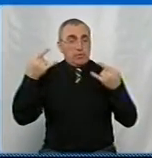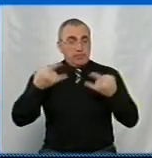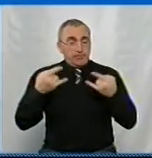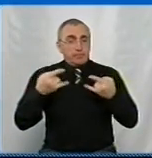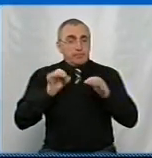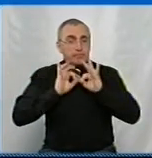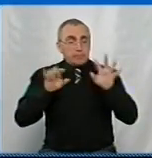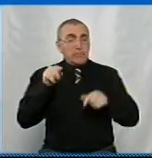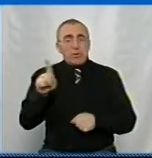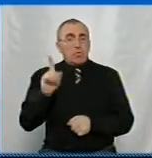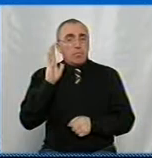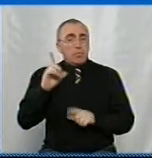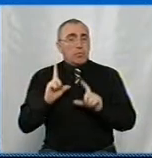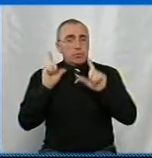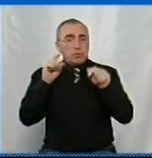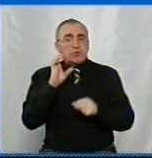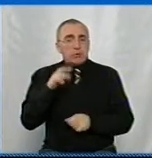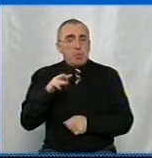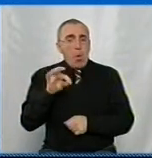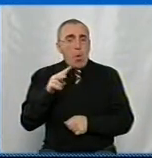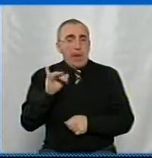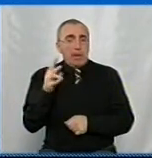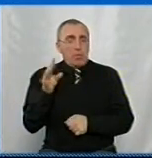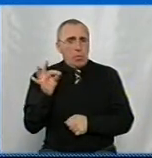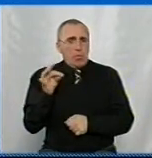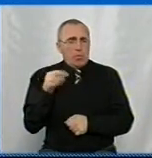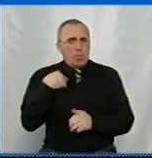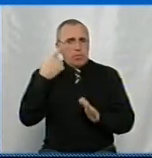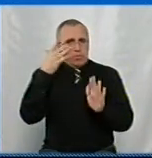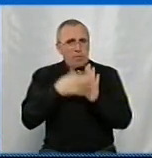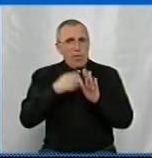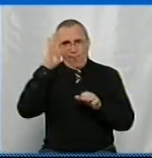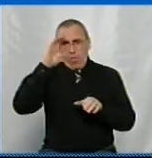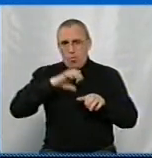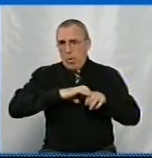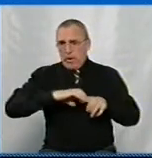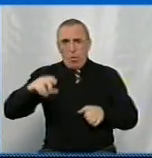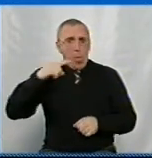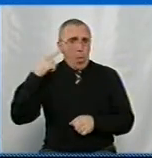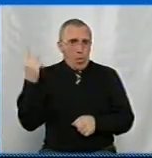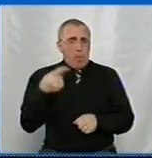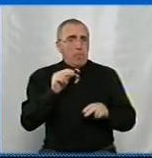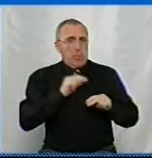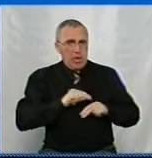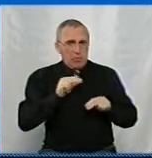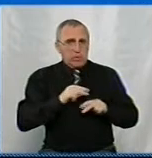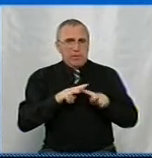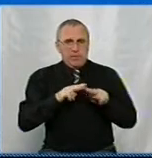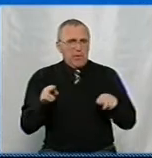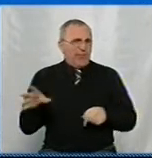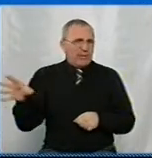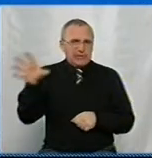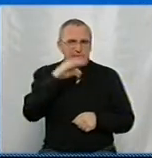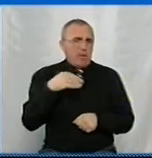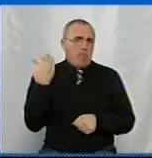за те, що будете їхати в Смоліно. Я так розумію, що водогін-то у нас обласний. І працюєте ви таким чином з усіма